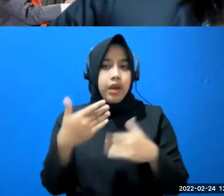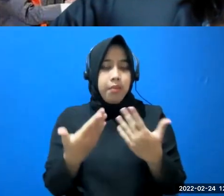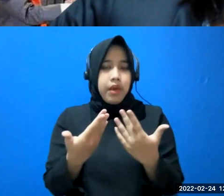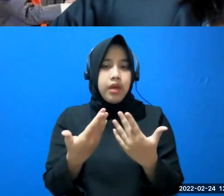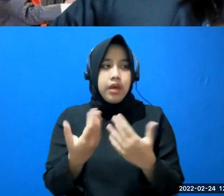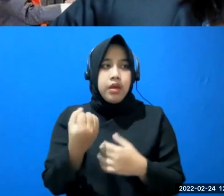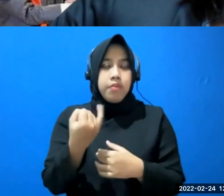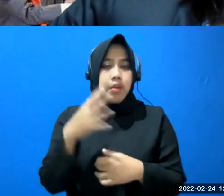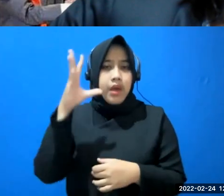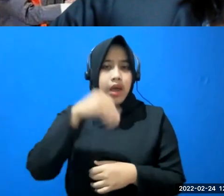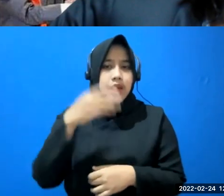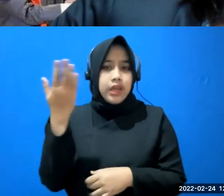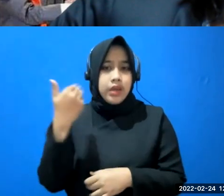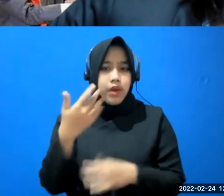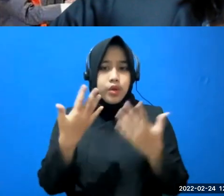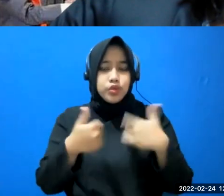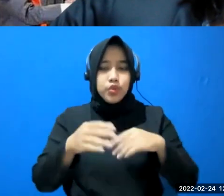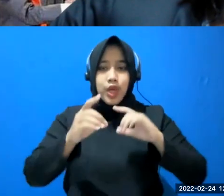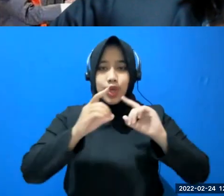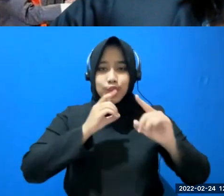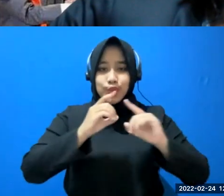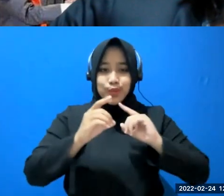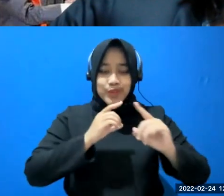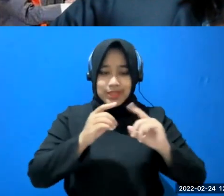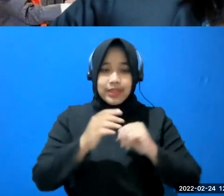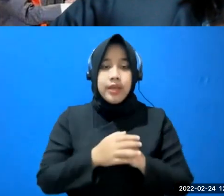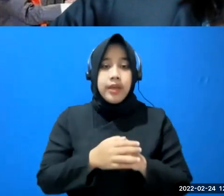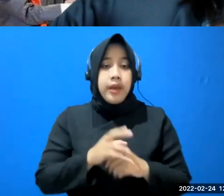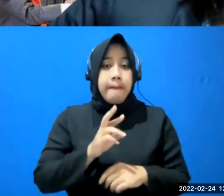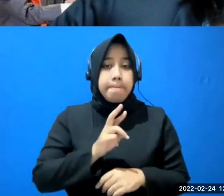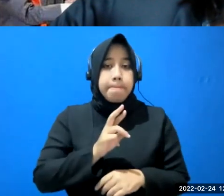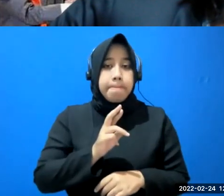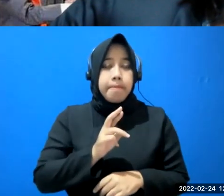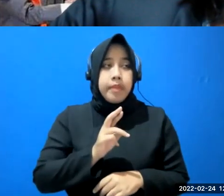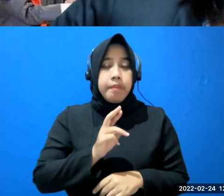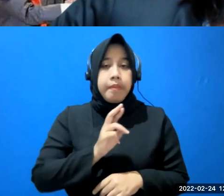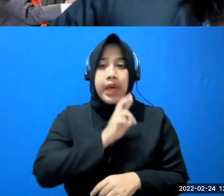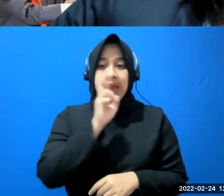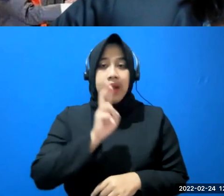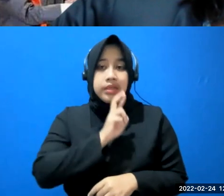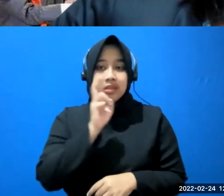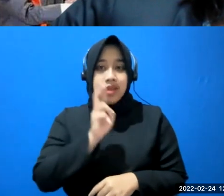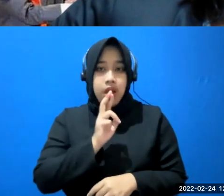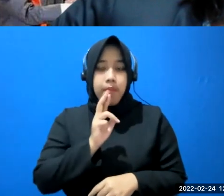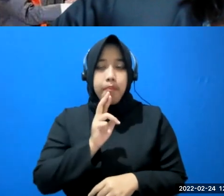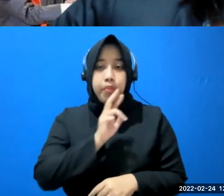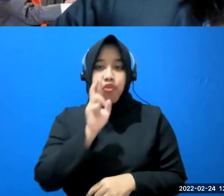beberapa hari yang lalu kita sudah diskusikan dengan itu soal privacy itu menjadi PR